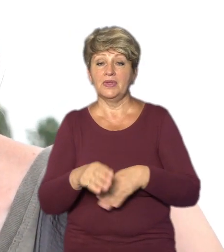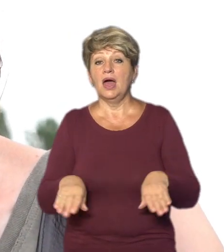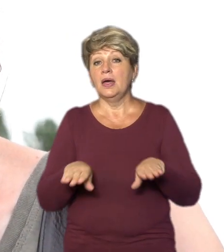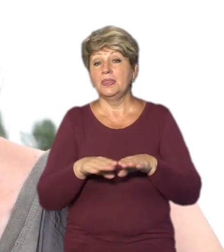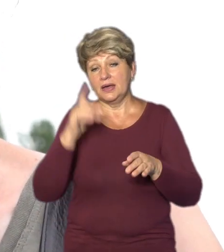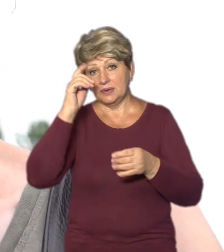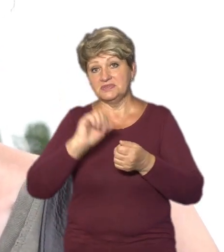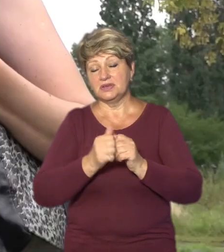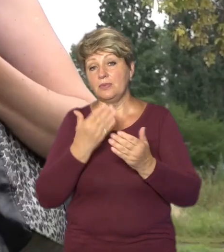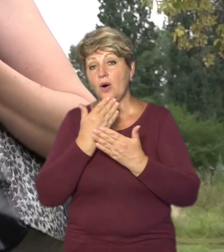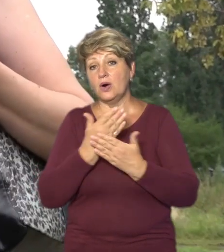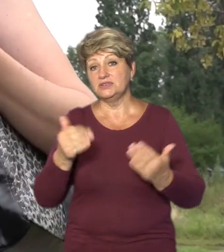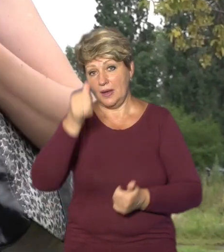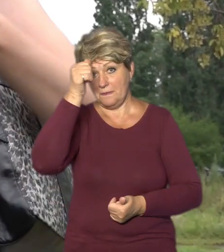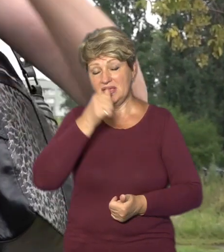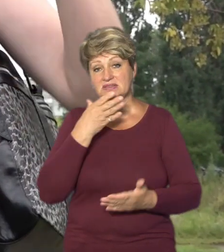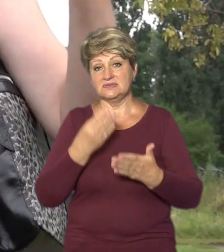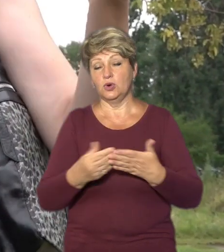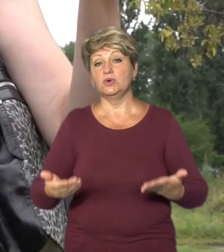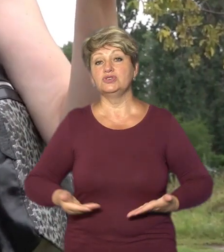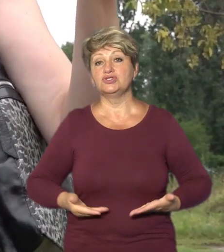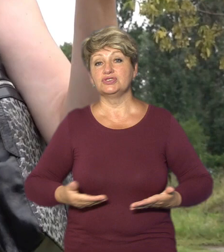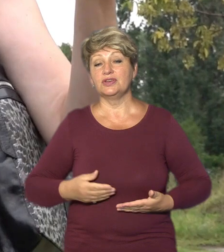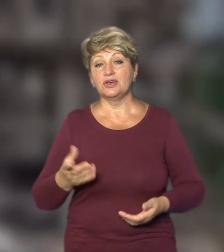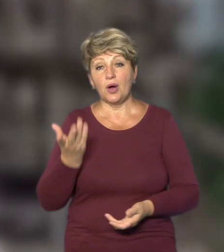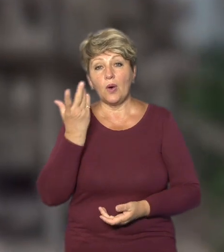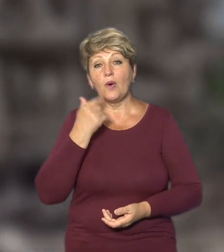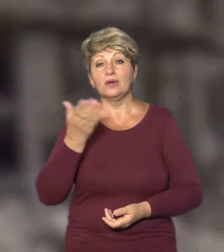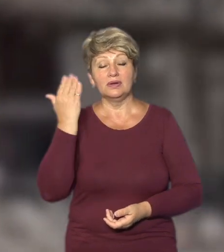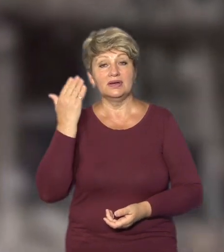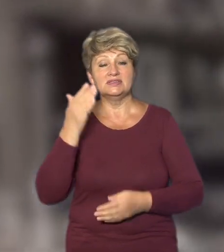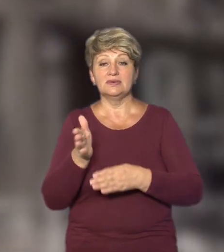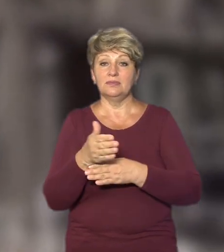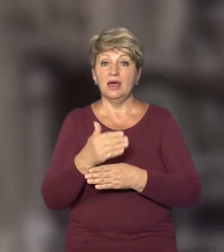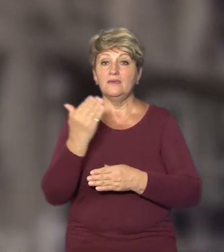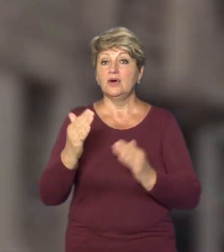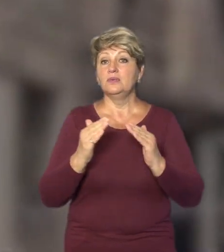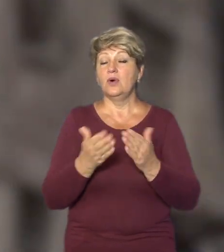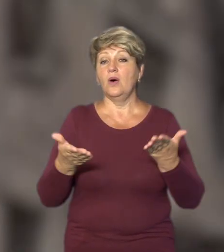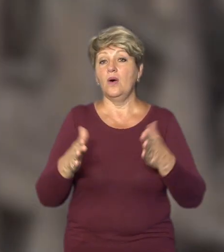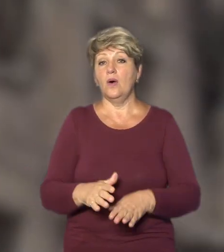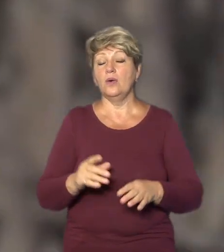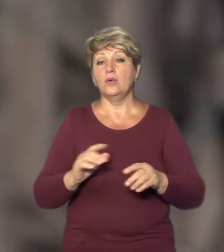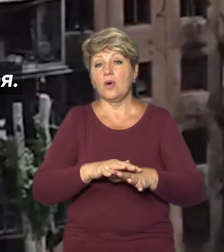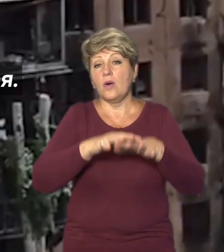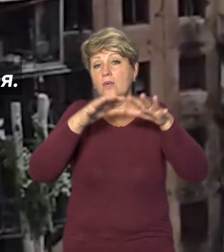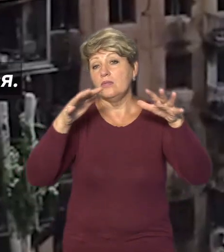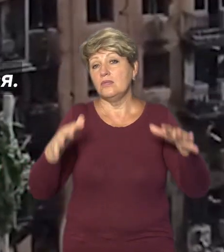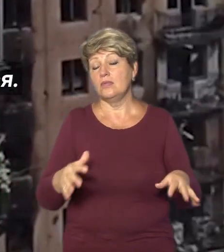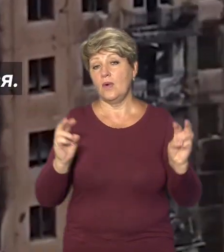Мазенко запам'ятала останні місяці свого життя у колись курортному Маріуполі. Від її будинку, каже, лишилася купа обогрілої цегли.